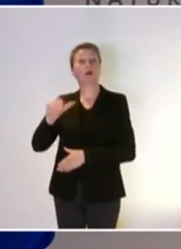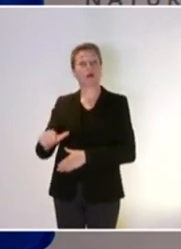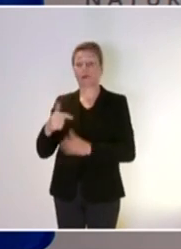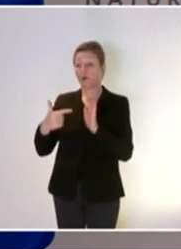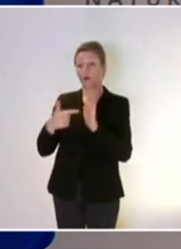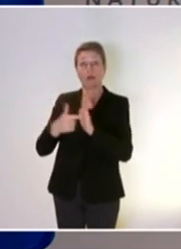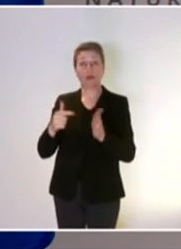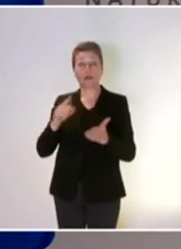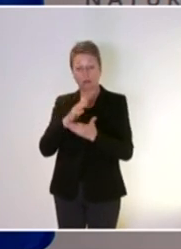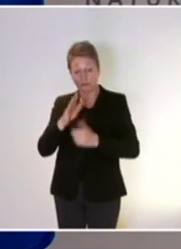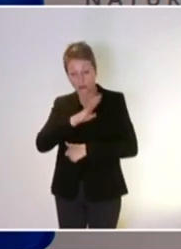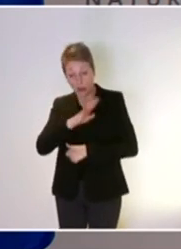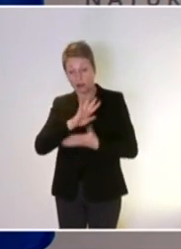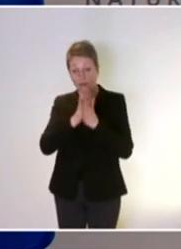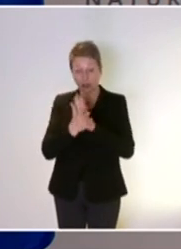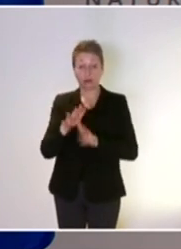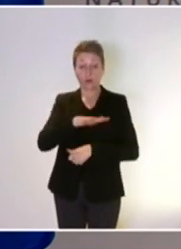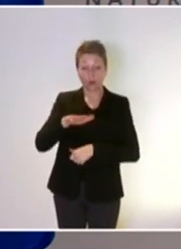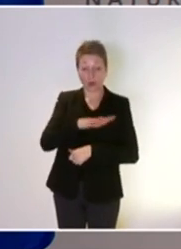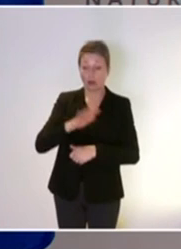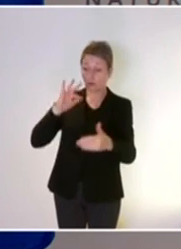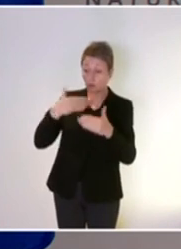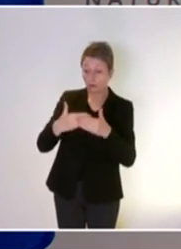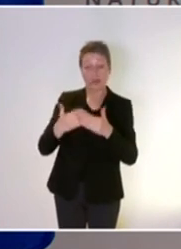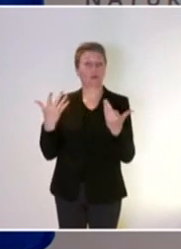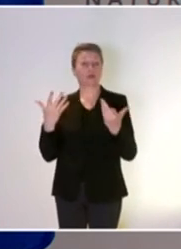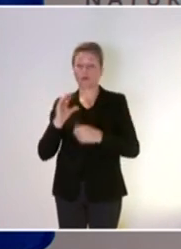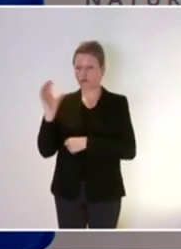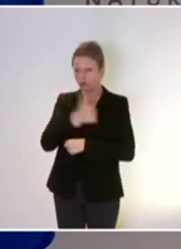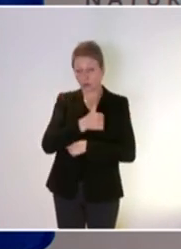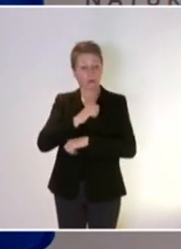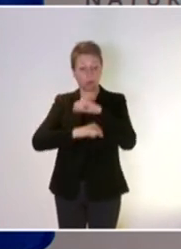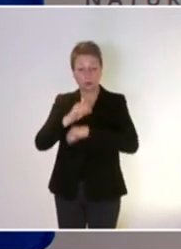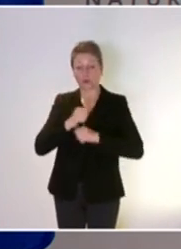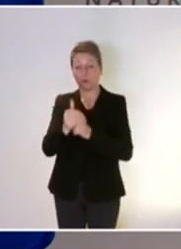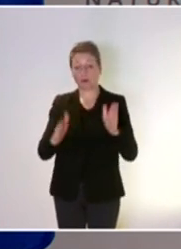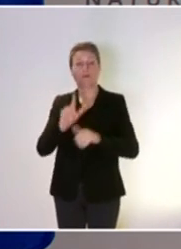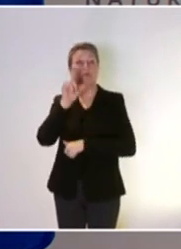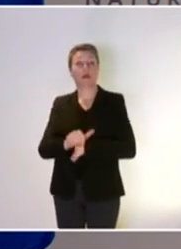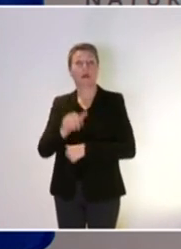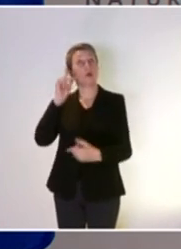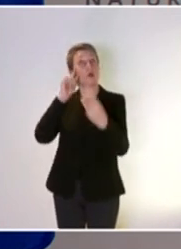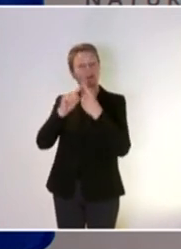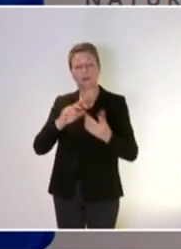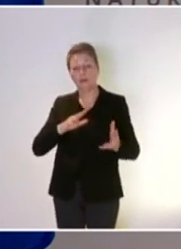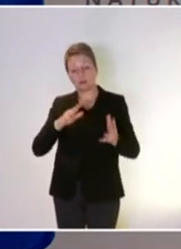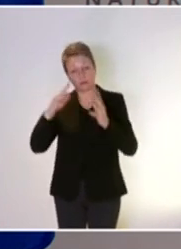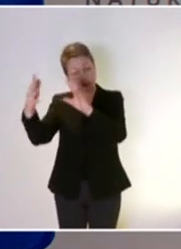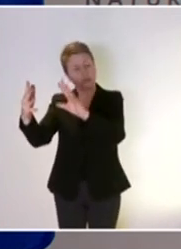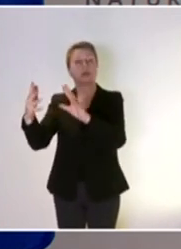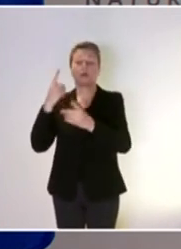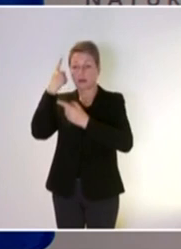trouve des pratiques locales, des contextes dans lesquels on se donne pour objectif effectivement de progresser, de cheminer